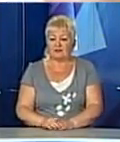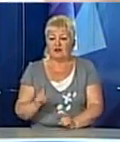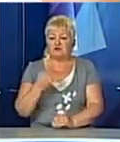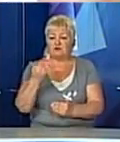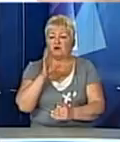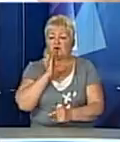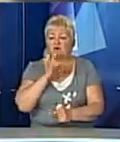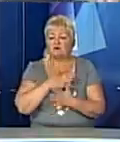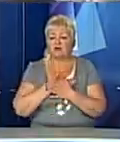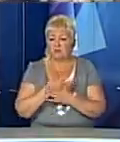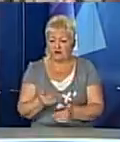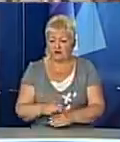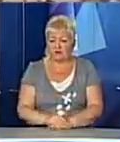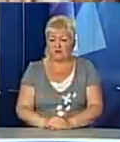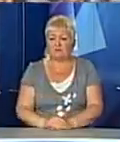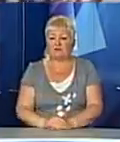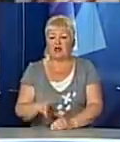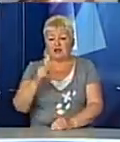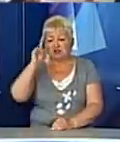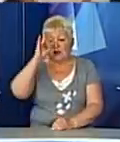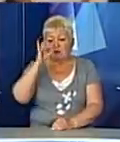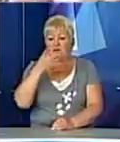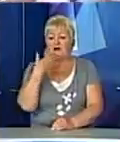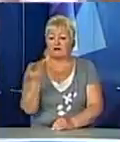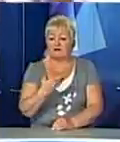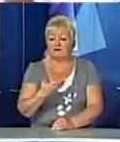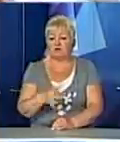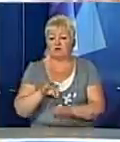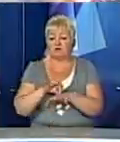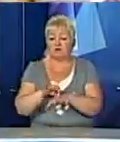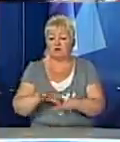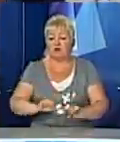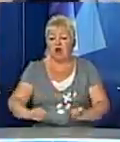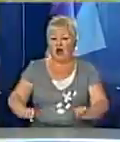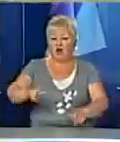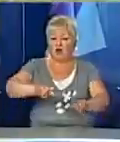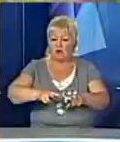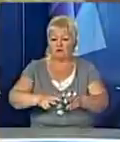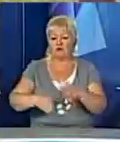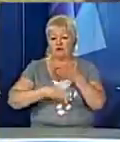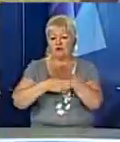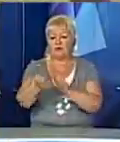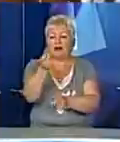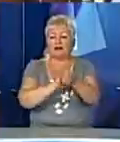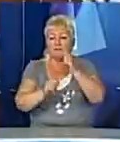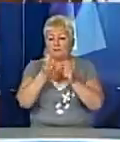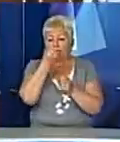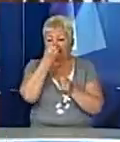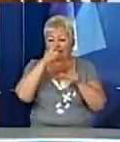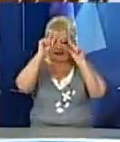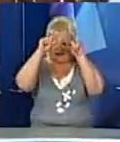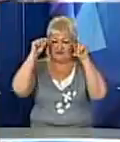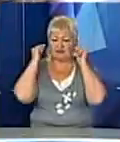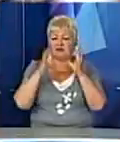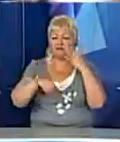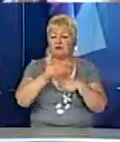не била його зелістом. А ще популярні ведучі «Файного радіо» водили хороводи та допомагали плести вінки усім охочим на щастя та